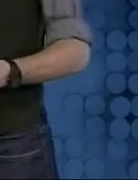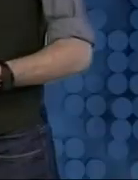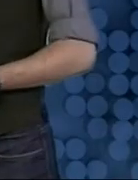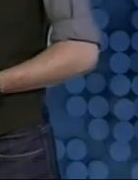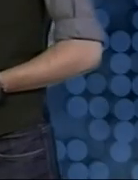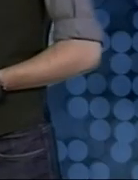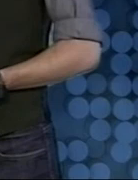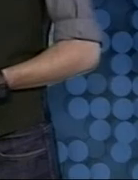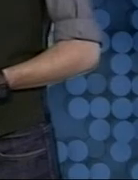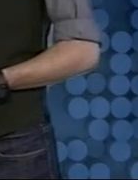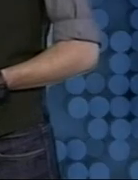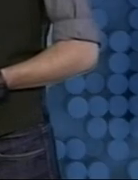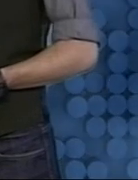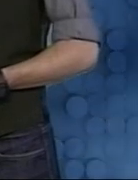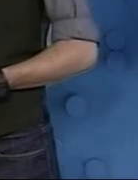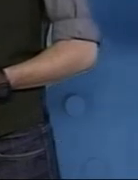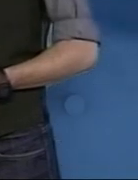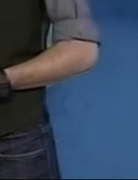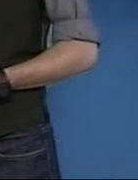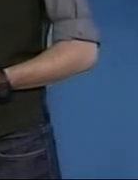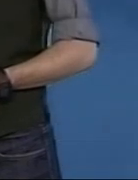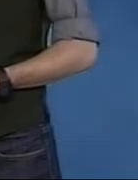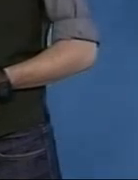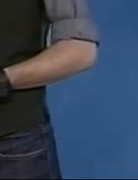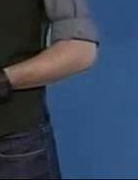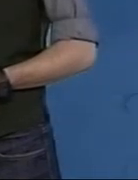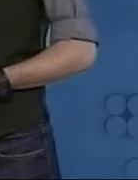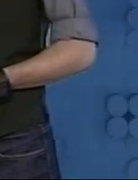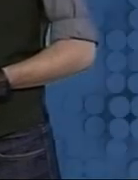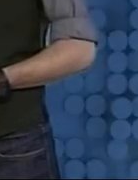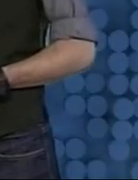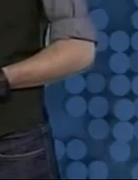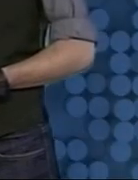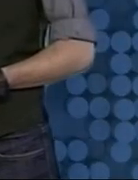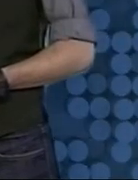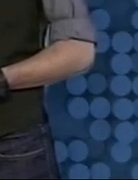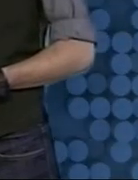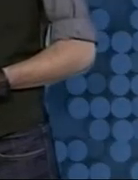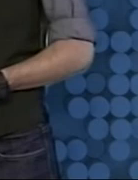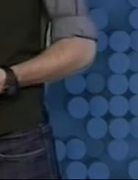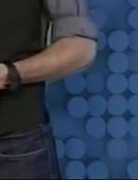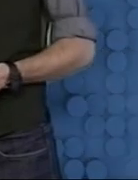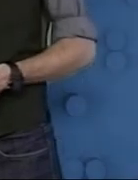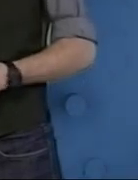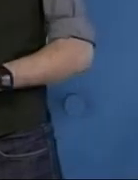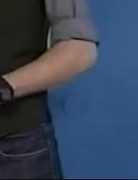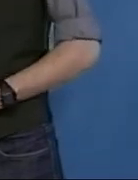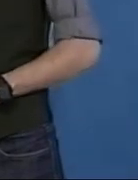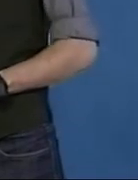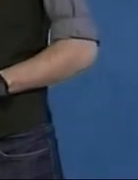Вітаю вас в ефірі каналу «Кіровоград». Мене звуть Костянтин Шутенко. Ви дивитесь прогноз погоди на 16 червня. У